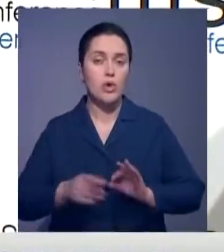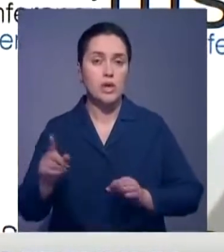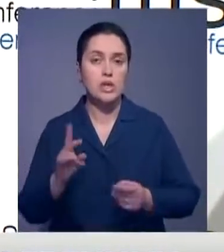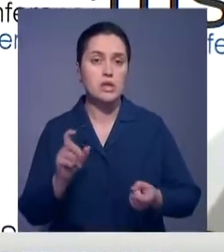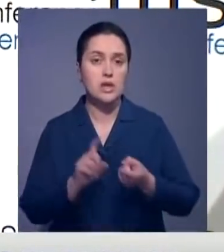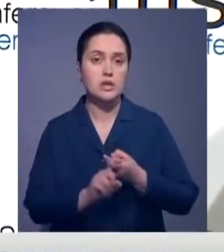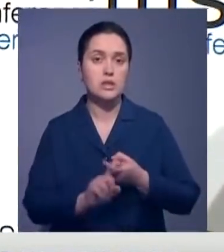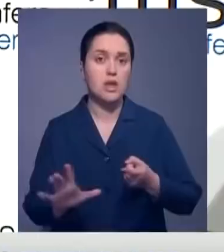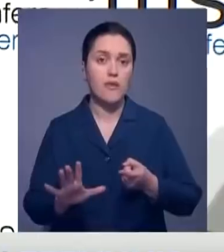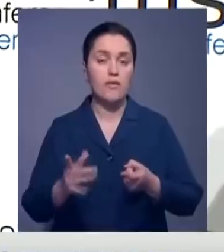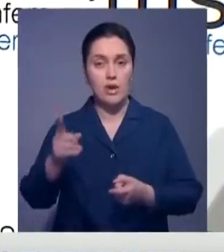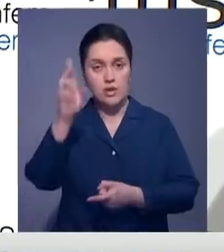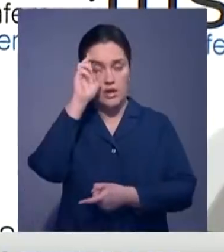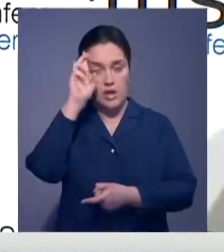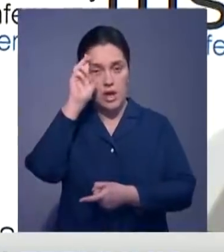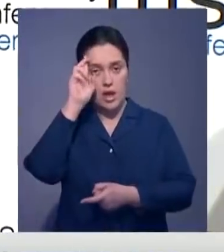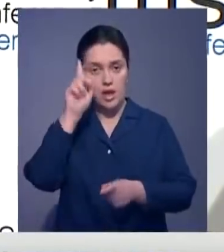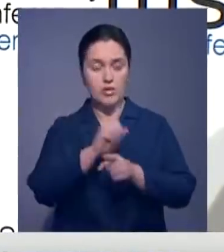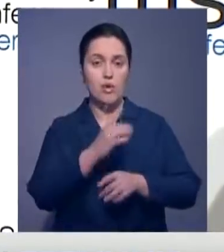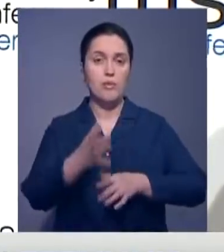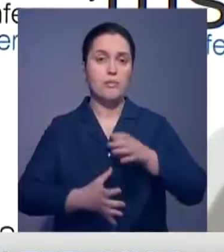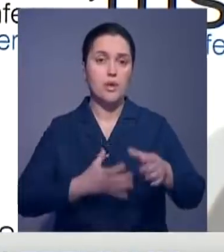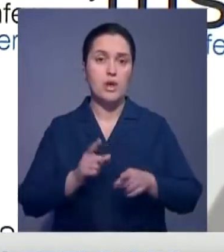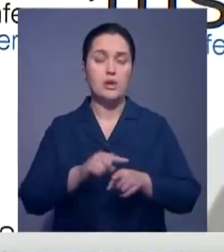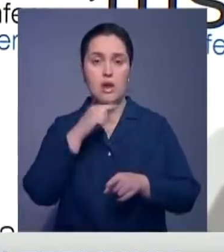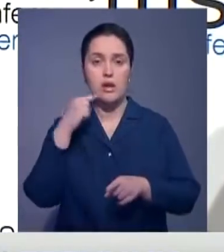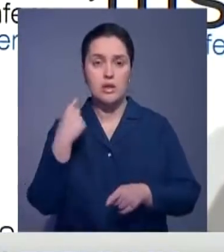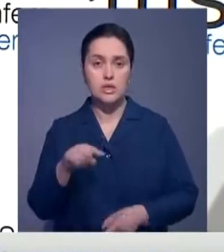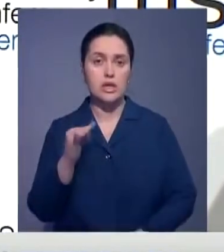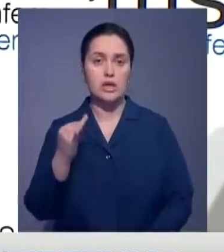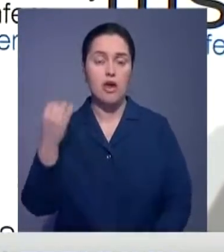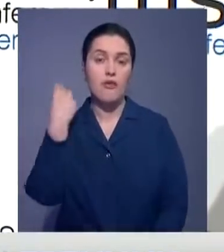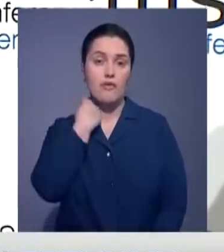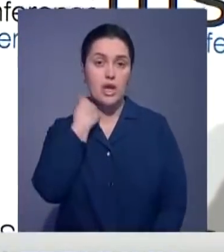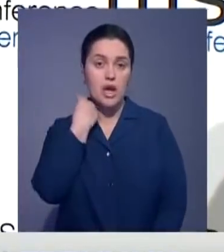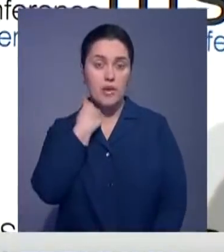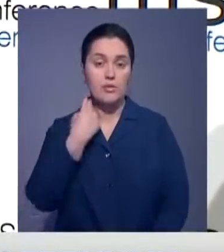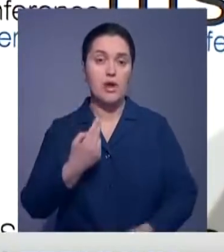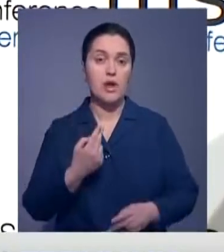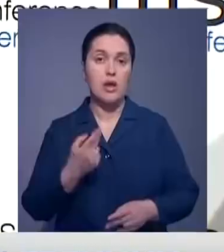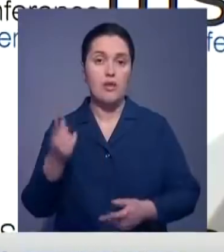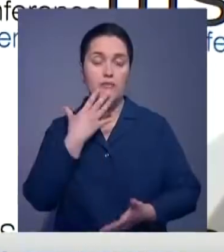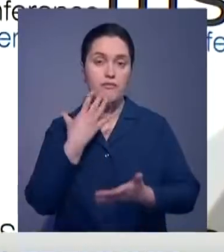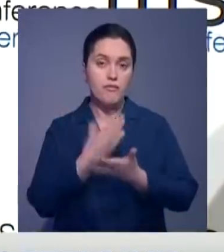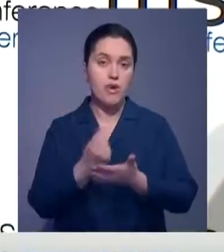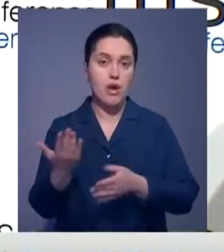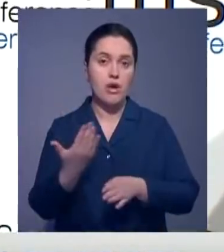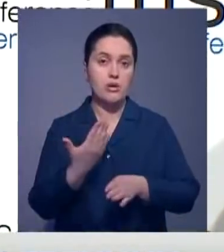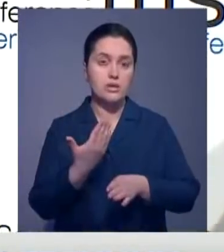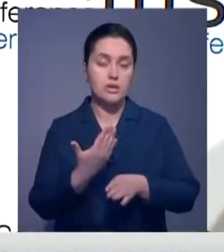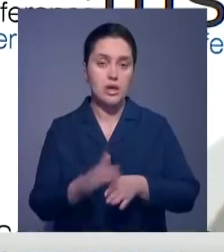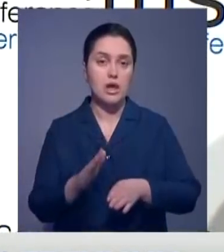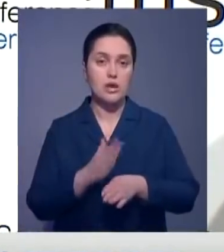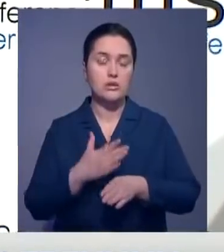зависит ни от одной страны и даже от таких мировых держав, как Россия и Великобритания. Это светское государство, ставшее для нас